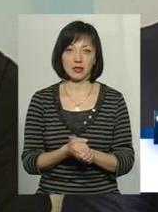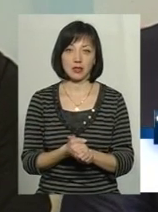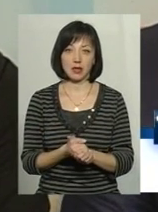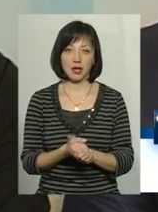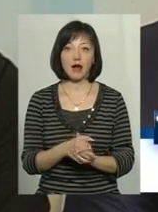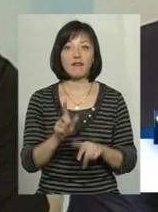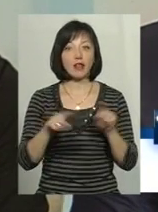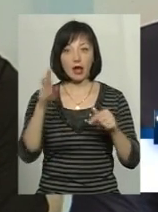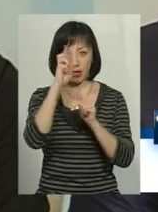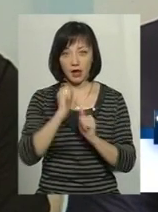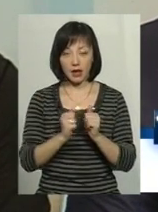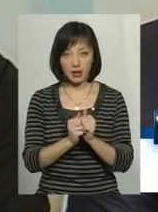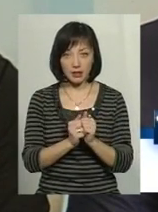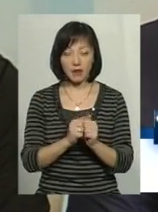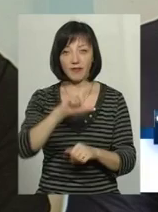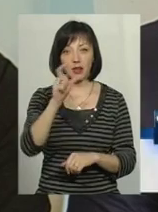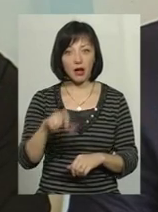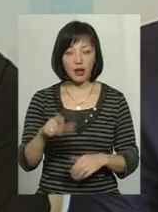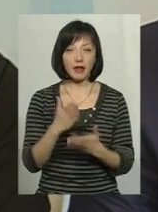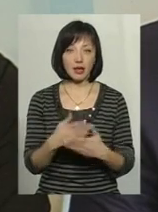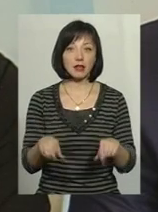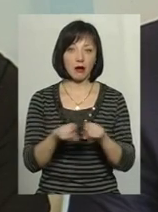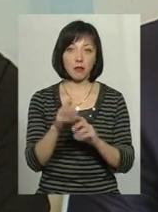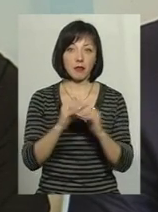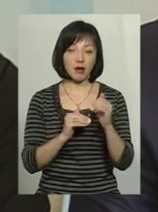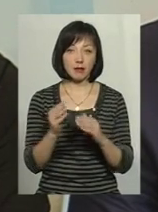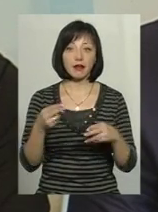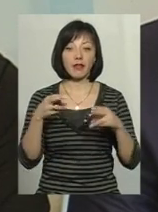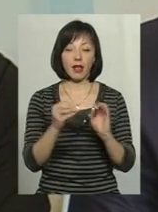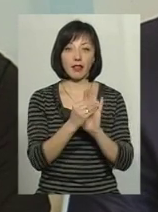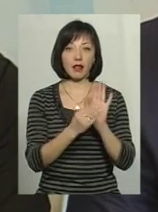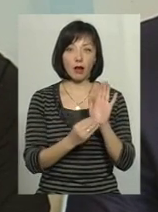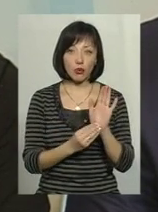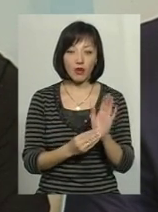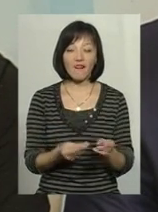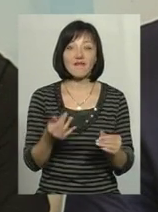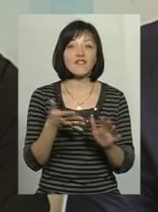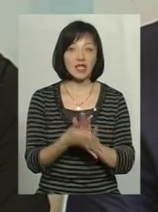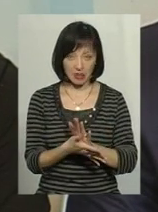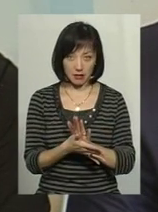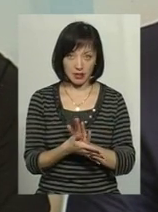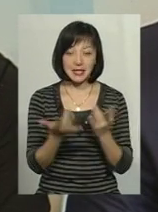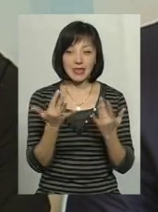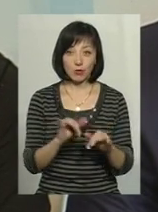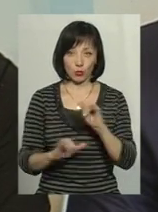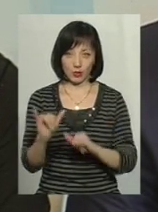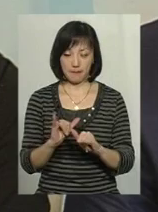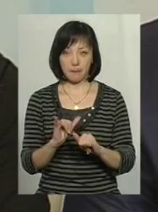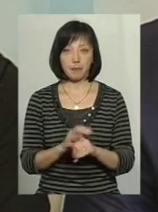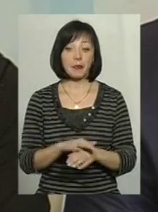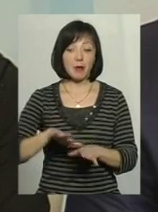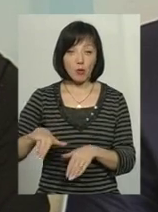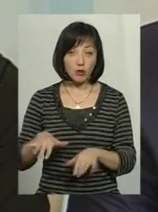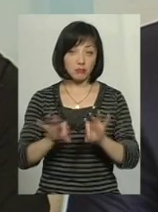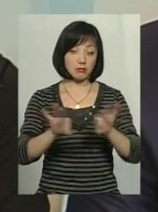В деяких країнах, якщо не помиляюсь, в Італії є така практика, де декларують саме витрати. І потім,